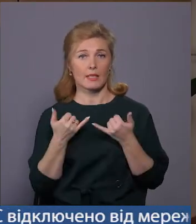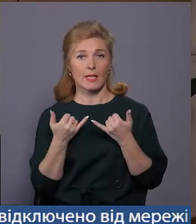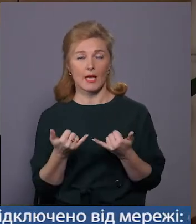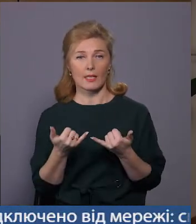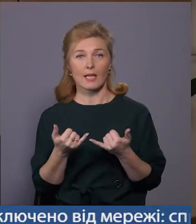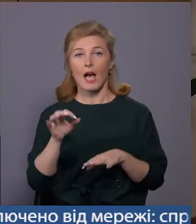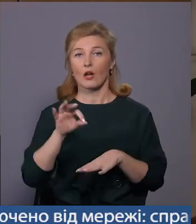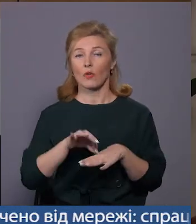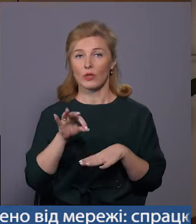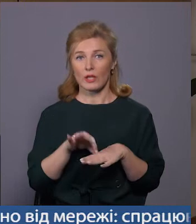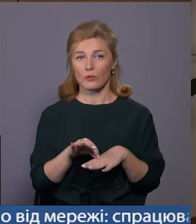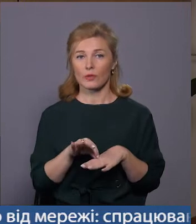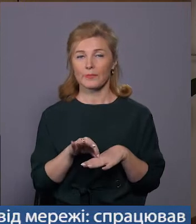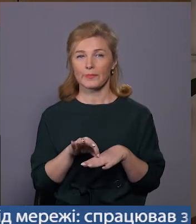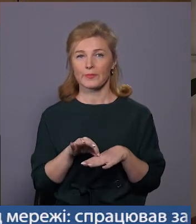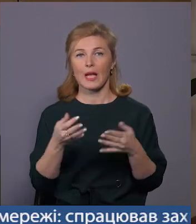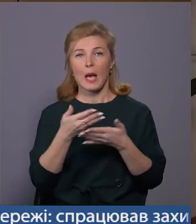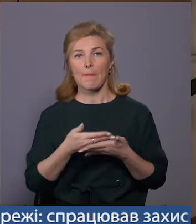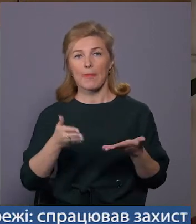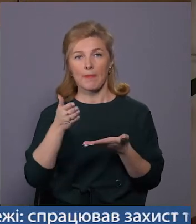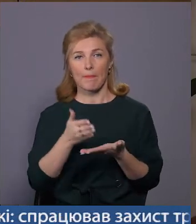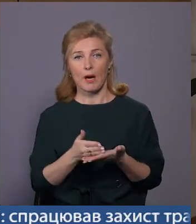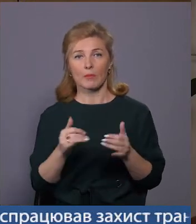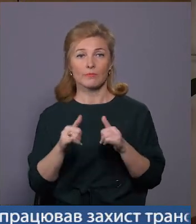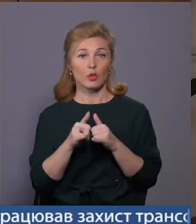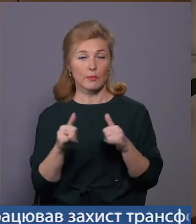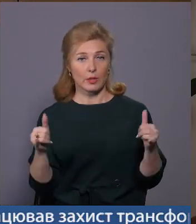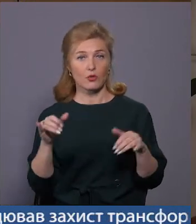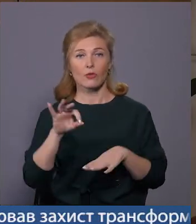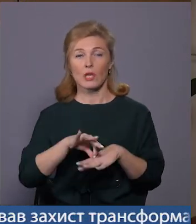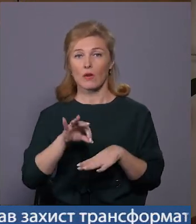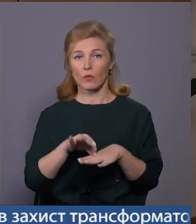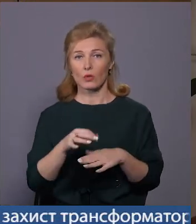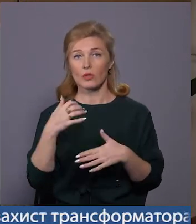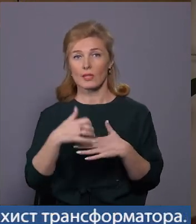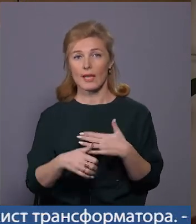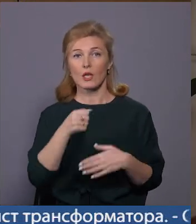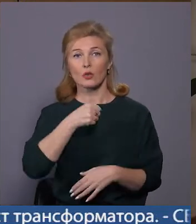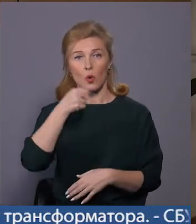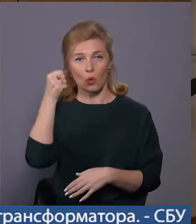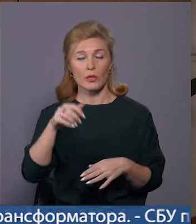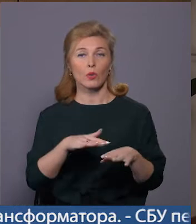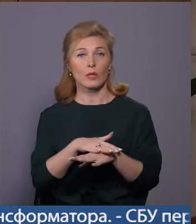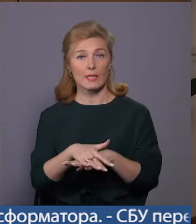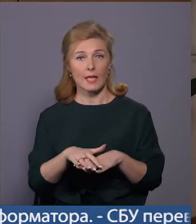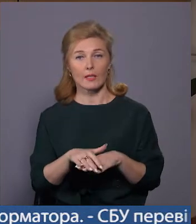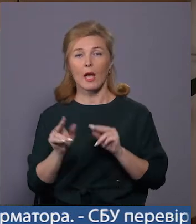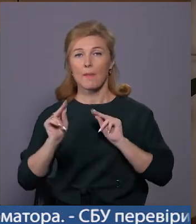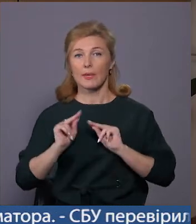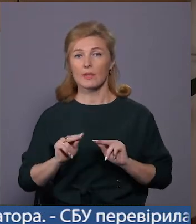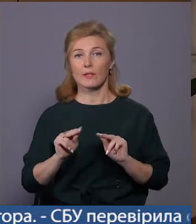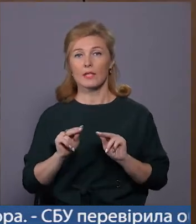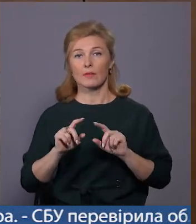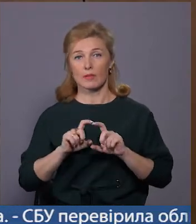хворіють. Ми маємо тенденцію до збільшення захворювальності серед дорослого населення, працівників